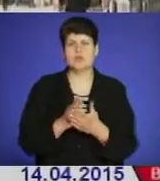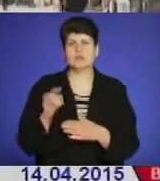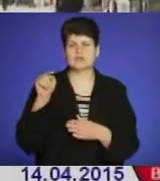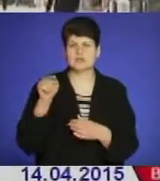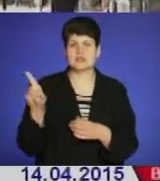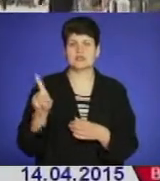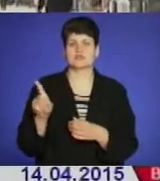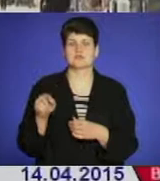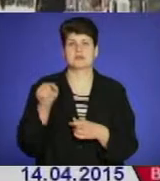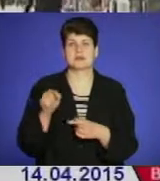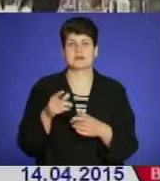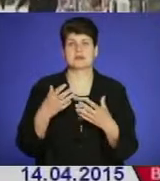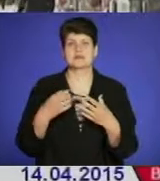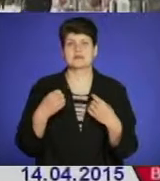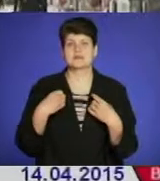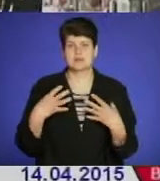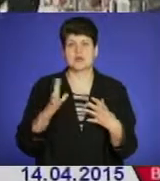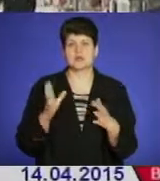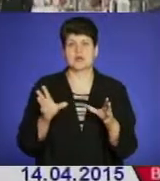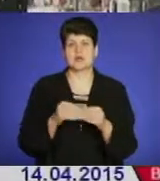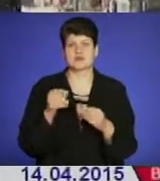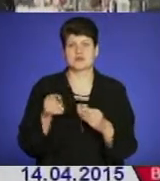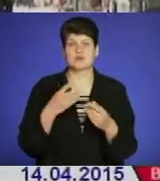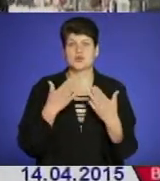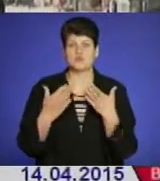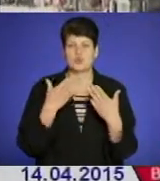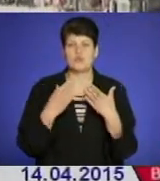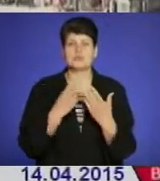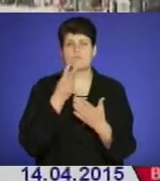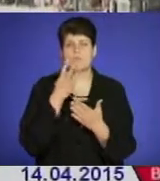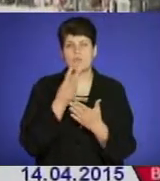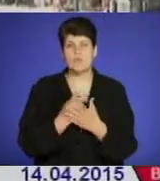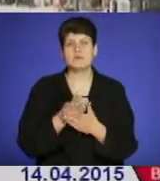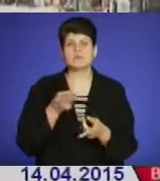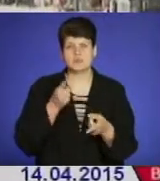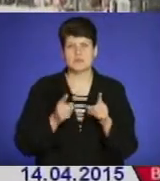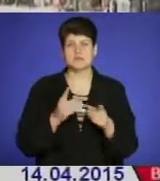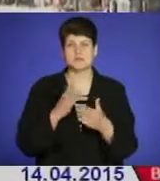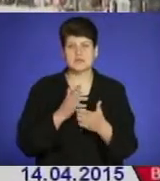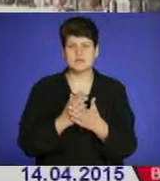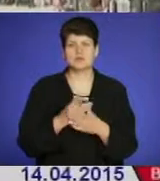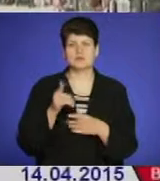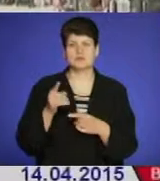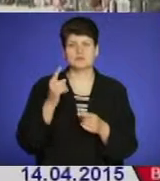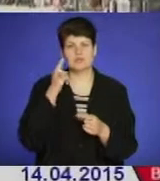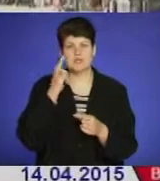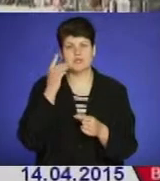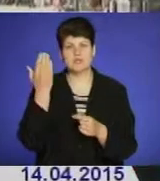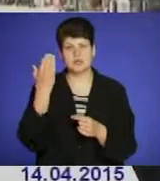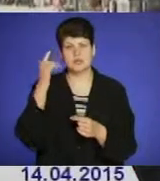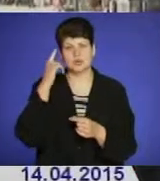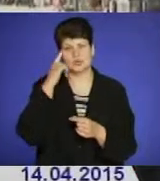на проданні цих свят бути разом з ними, поспілкуватися з ними, побачити, що там насправді відбувається, почути їхні думки, побажання